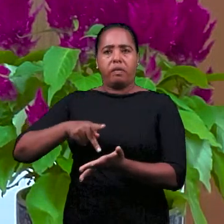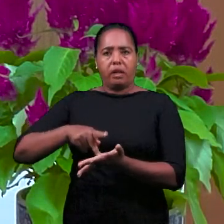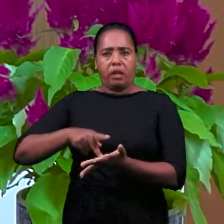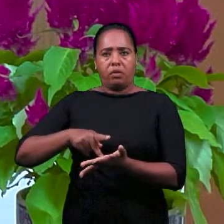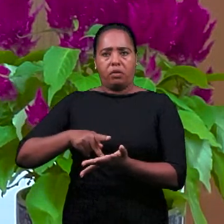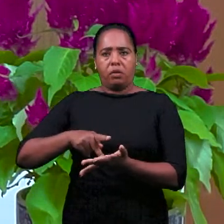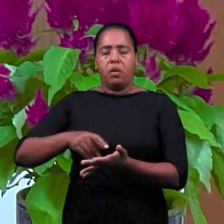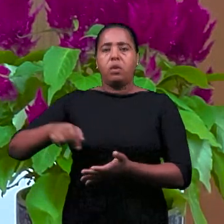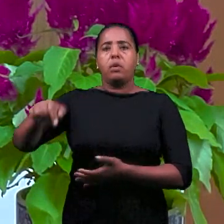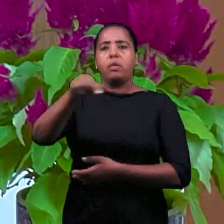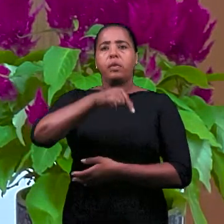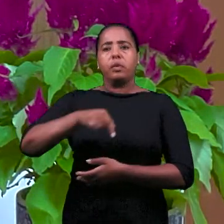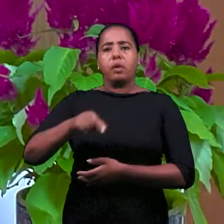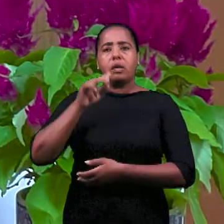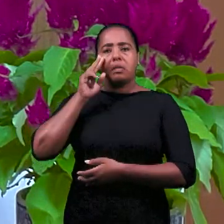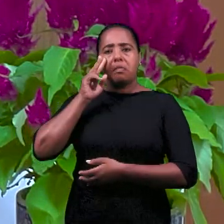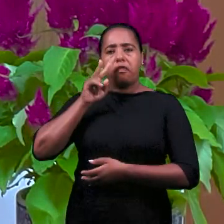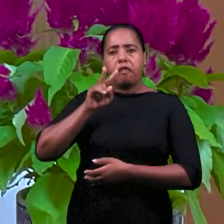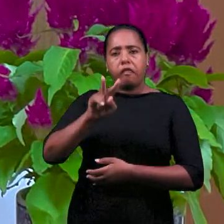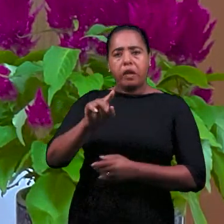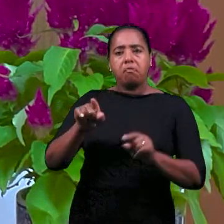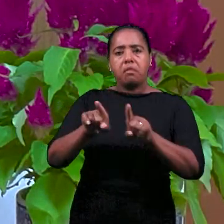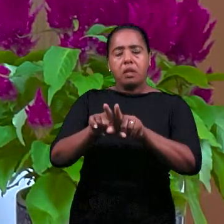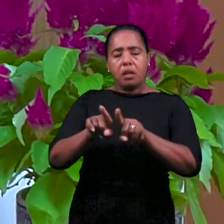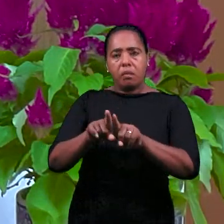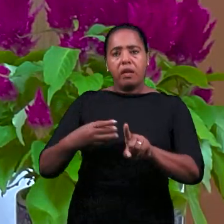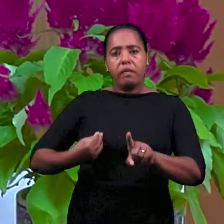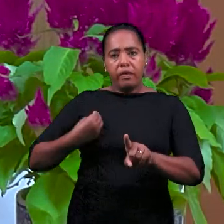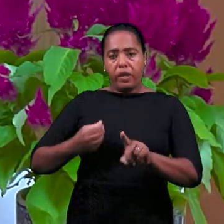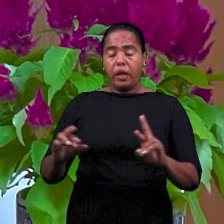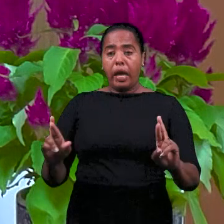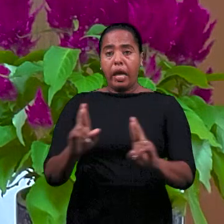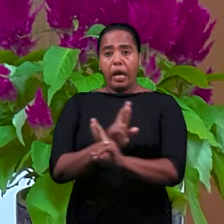мы видим в отношении истины.